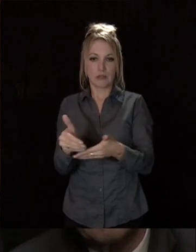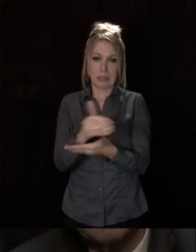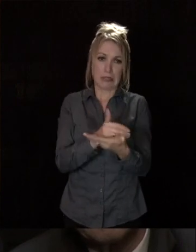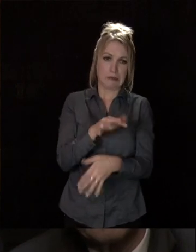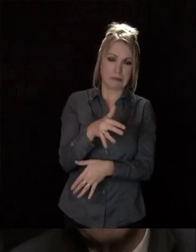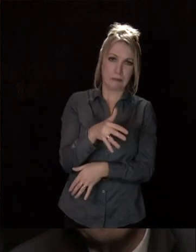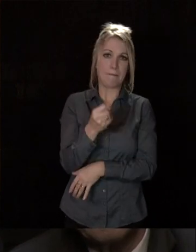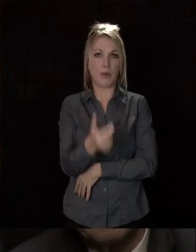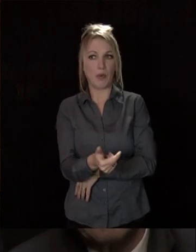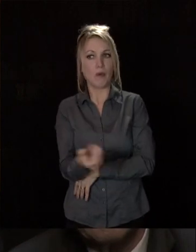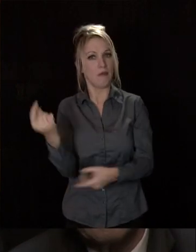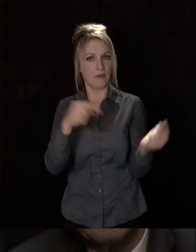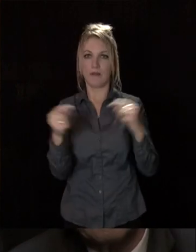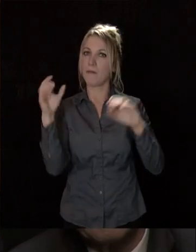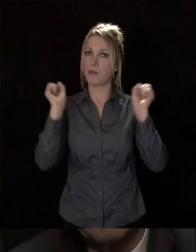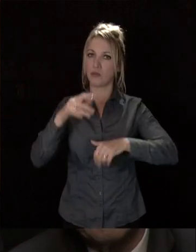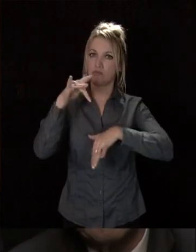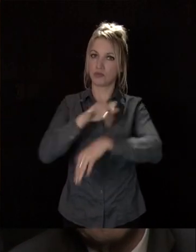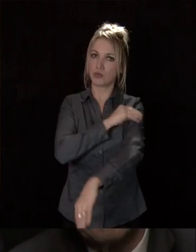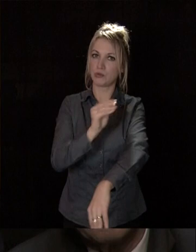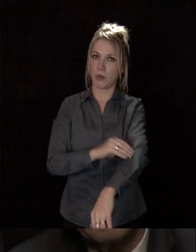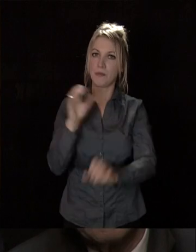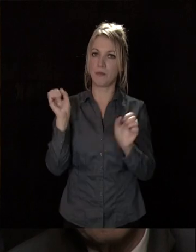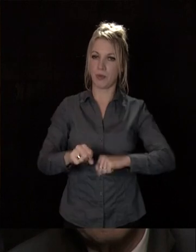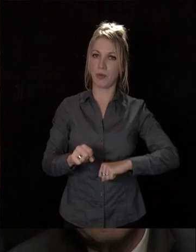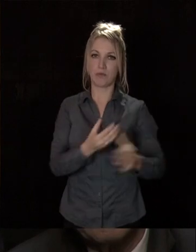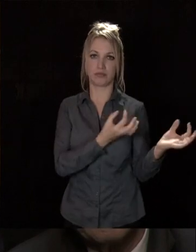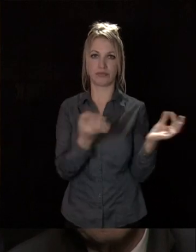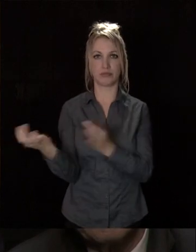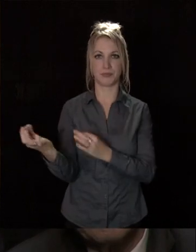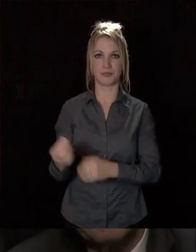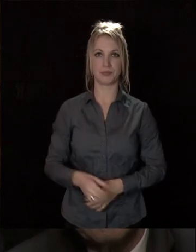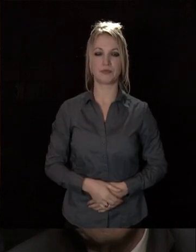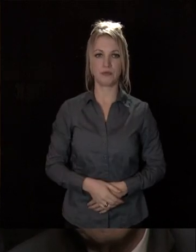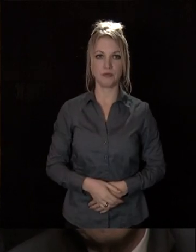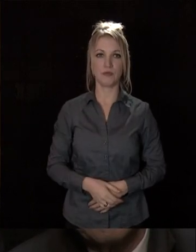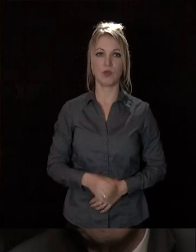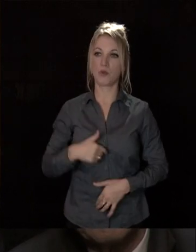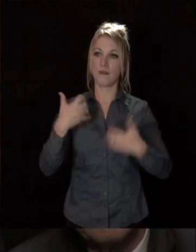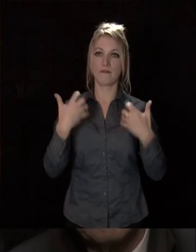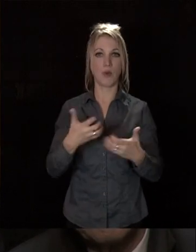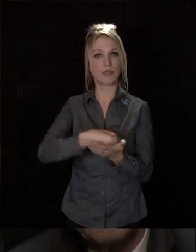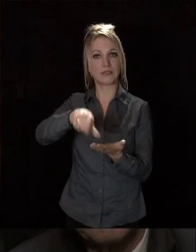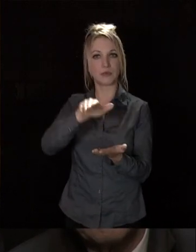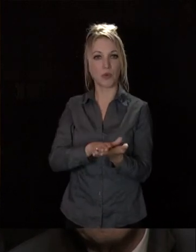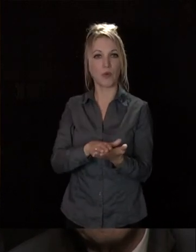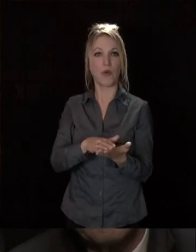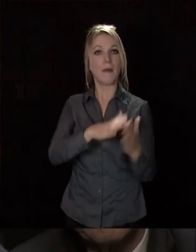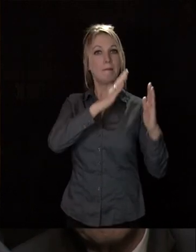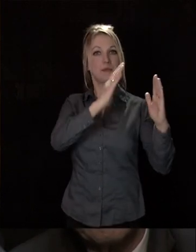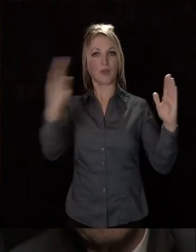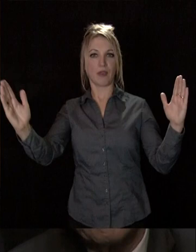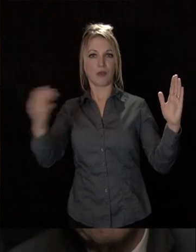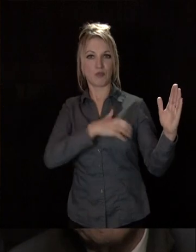modestes, doivent pouvoir, eux aussi, pratiquer un sport régulièrement. Nous avons voulu que l'inscription à la bibliothèque